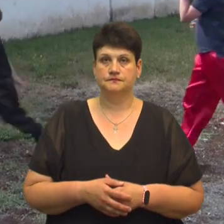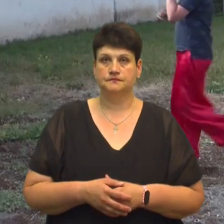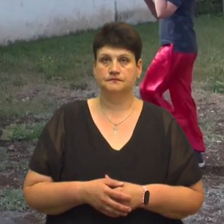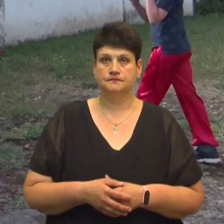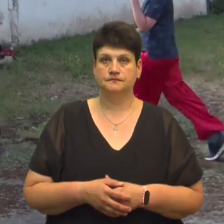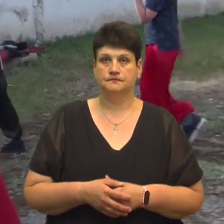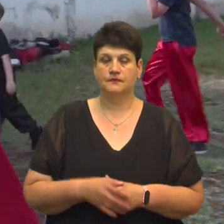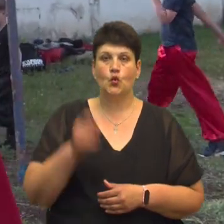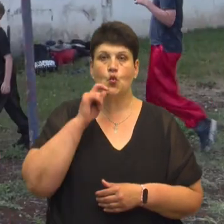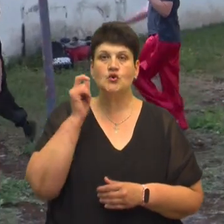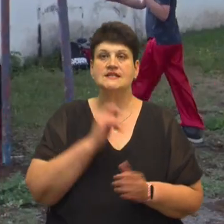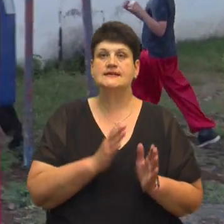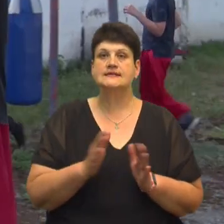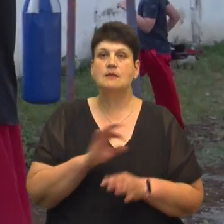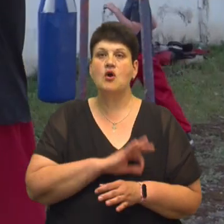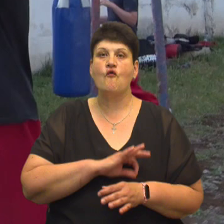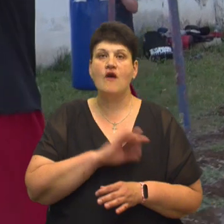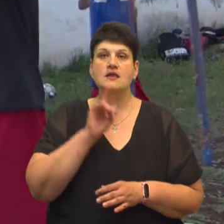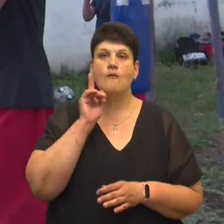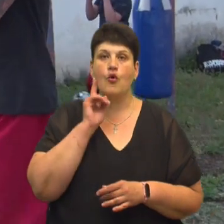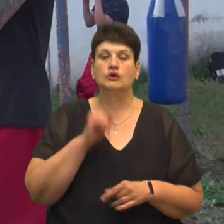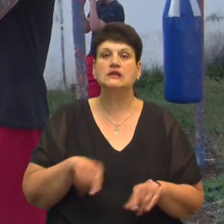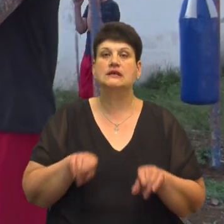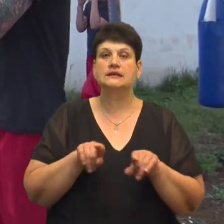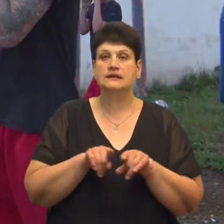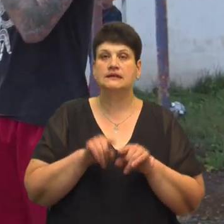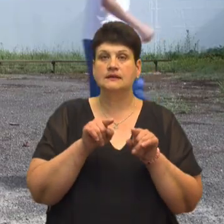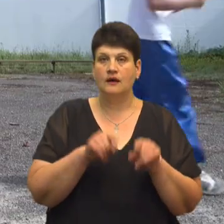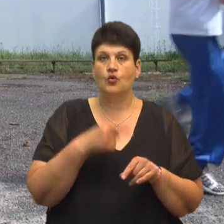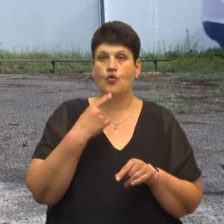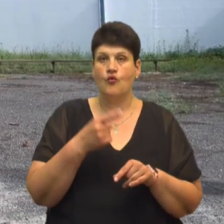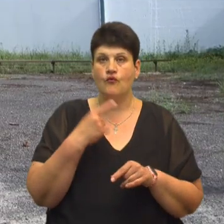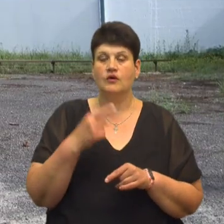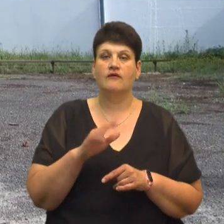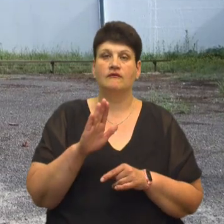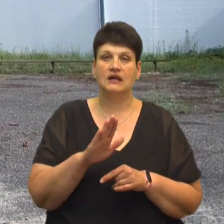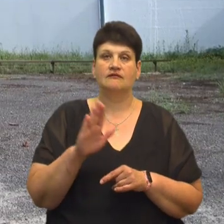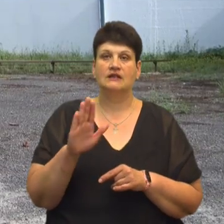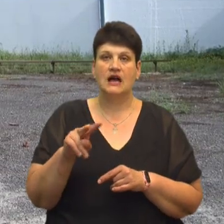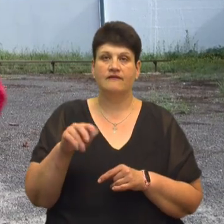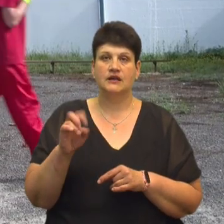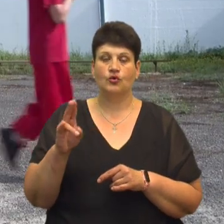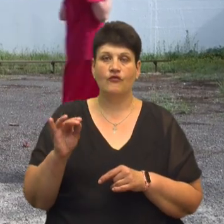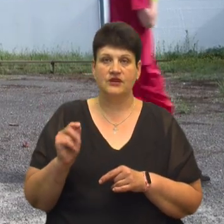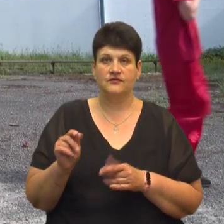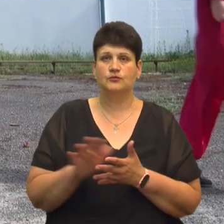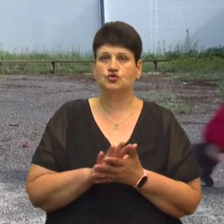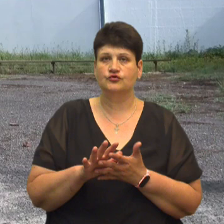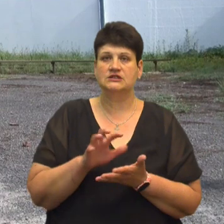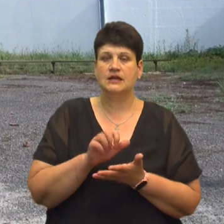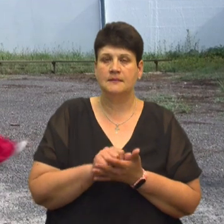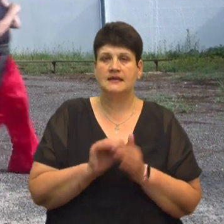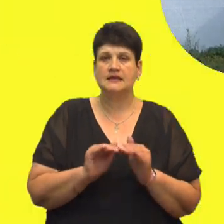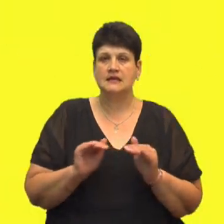Українська система виховання молоді. Так про рукопаш-гопак говорить Влад Лавнікович. Він безкоштовно займається з дітьми переселенців та